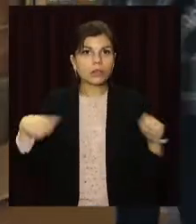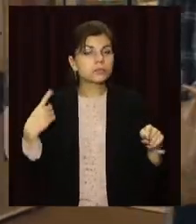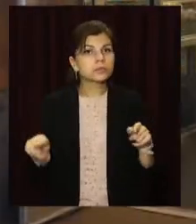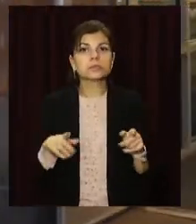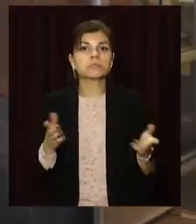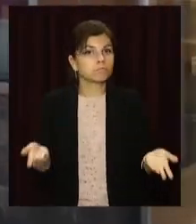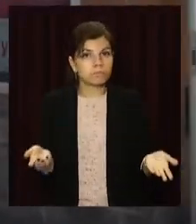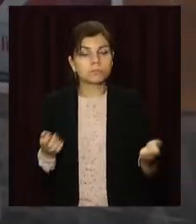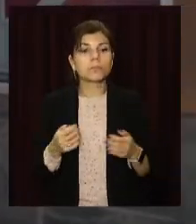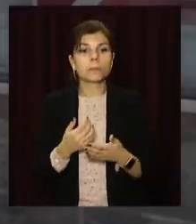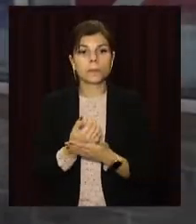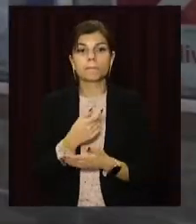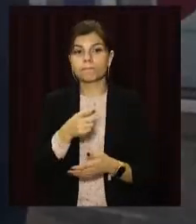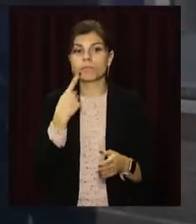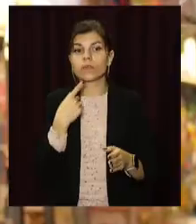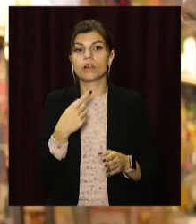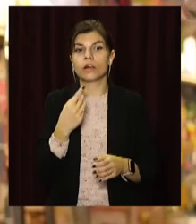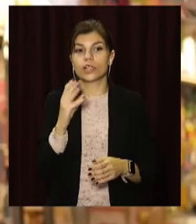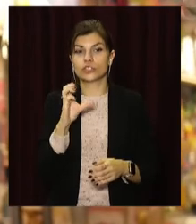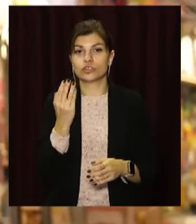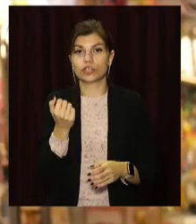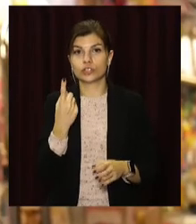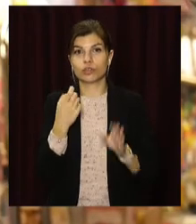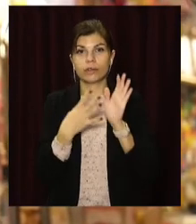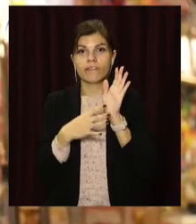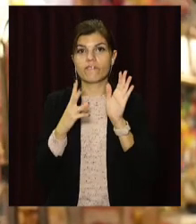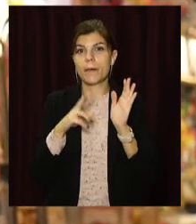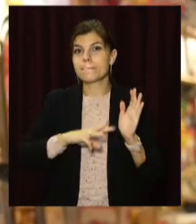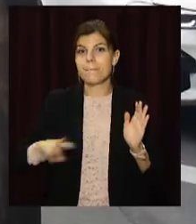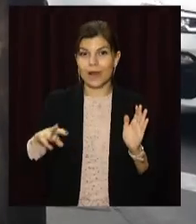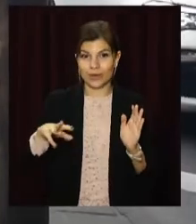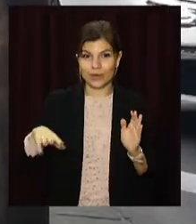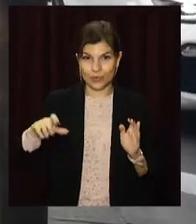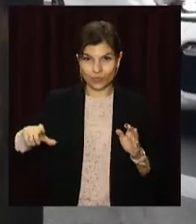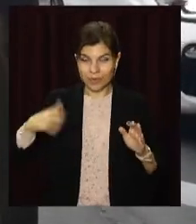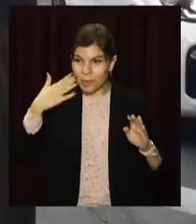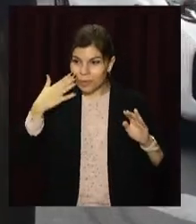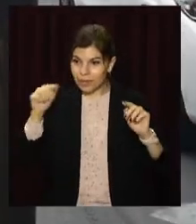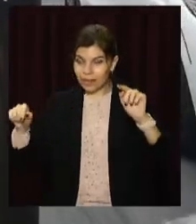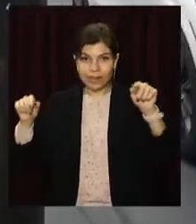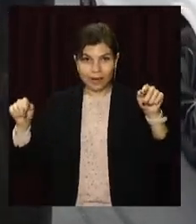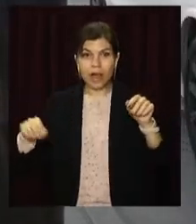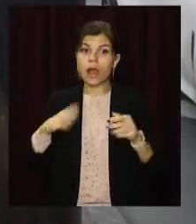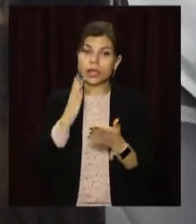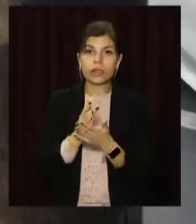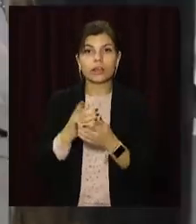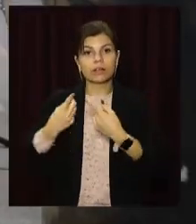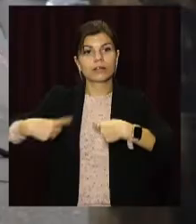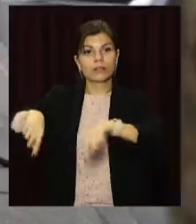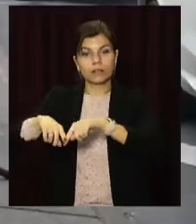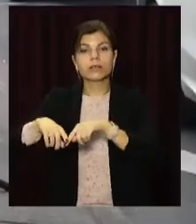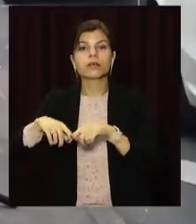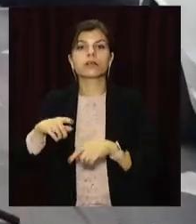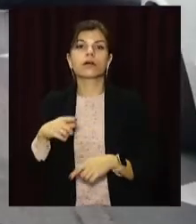населення США. Це 192 мільйони людей. Крім цього, нещодавно адміністрація з контролю за харчами та ліками Америки